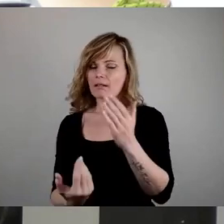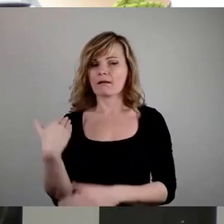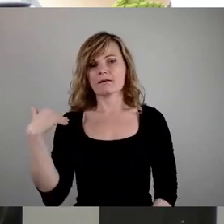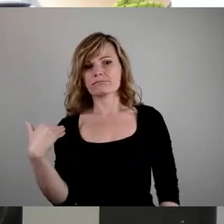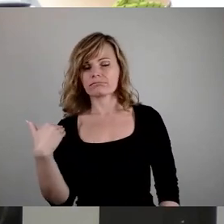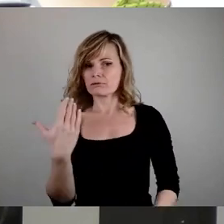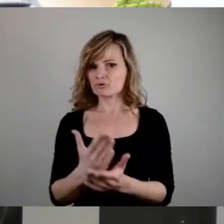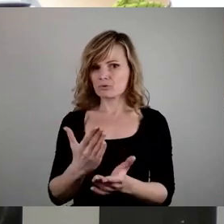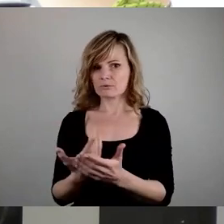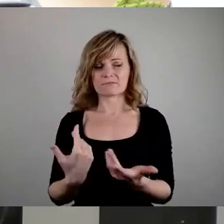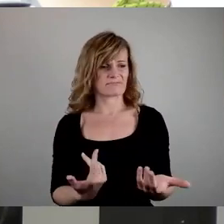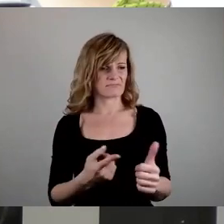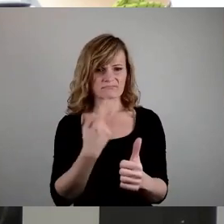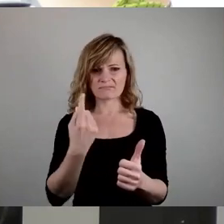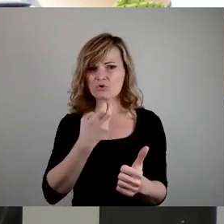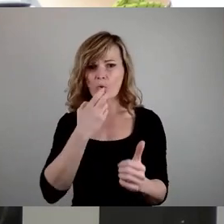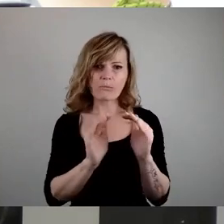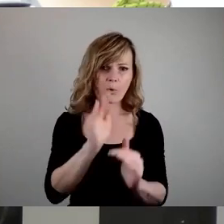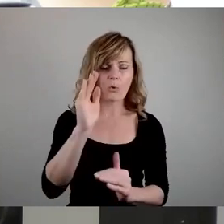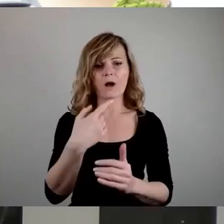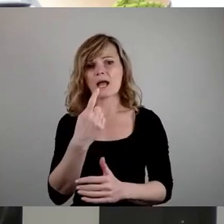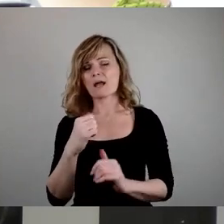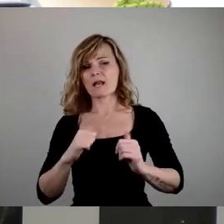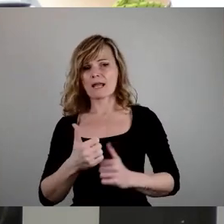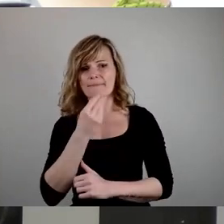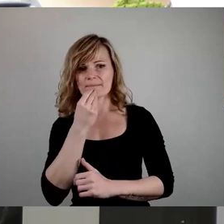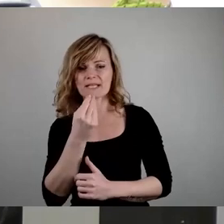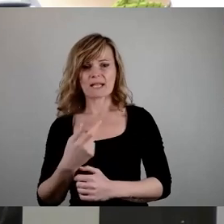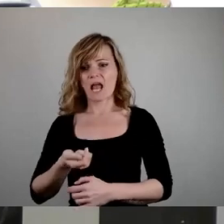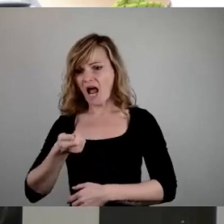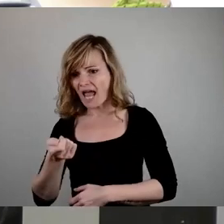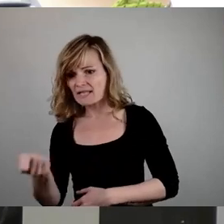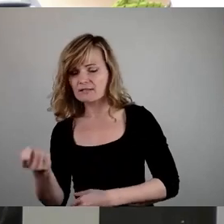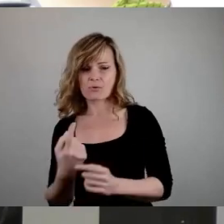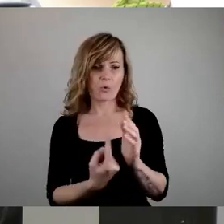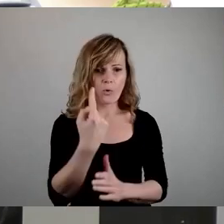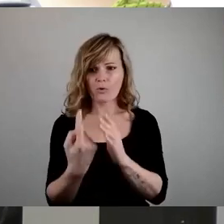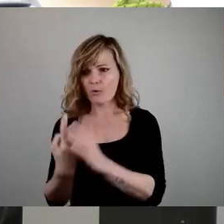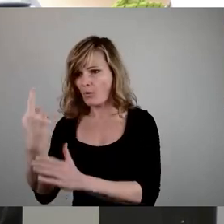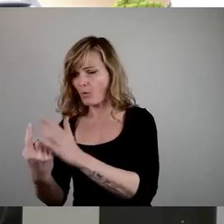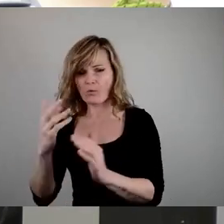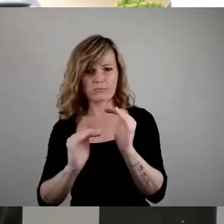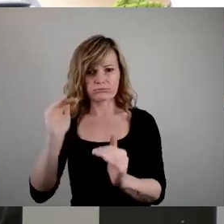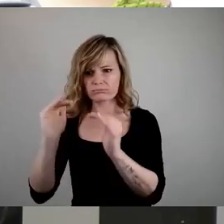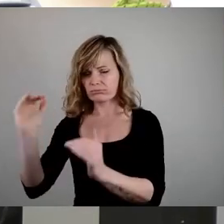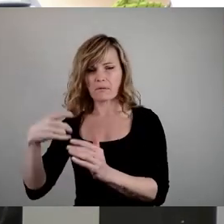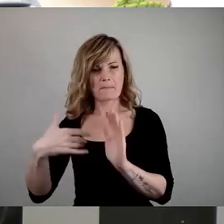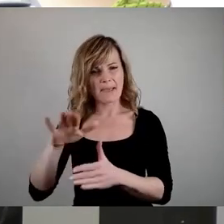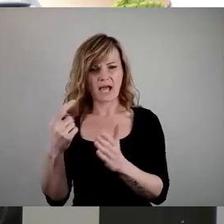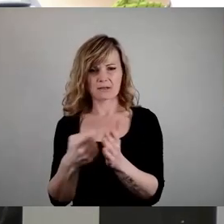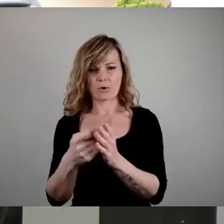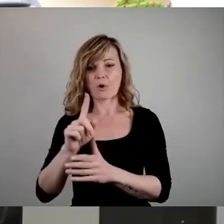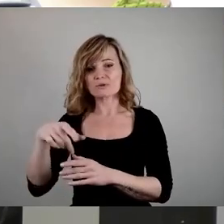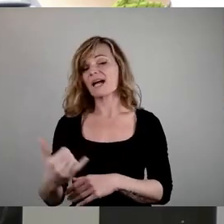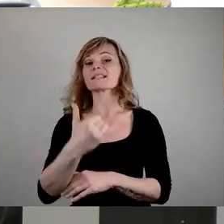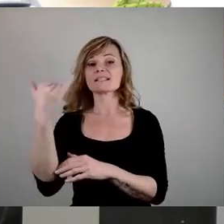gestiegenen Stromkosten, Heizkosten, Lebensmittel, alles wird teurer. Und dann sollen auch noch die Kita-Gebühren jährlich steigen, wie ja letztens